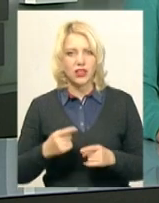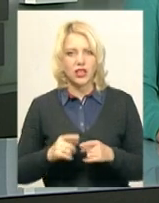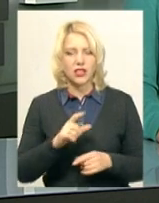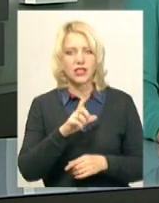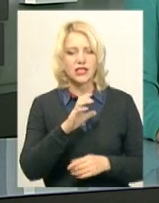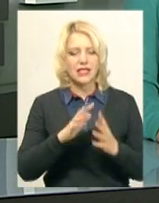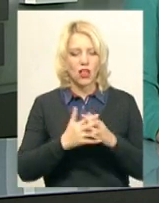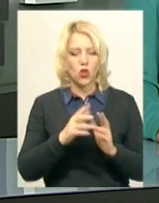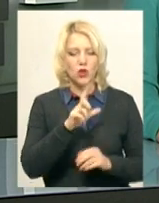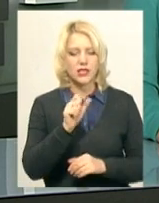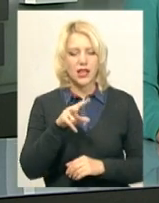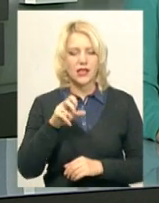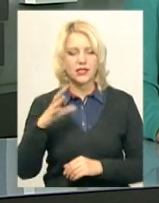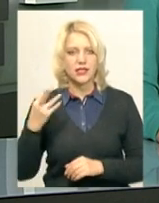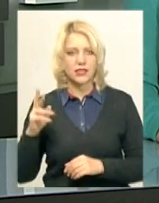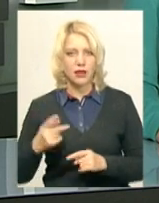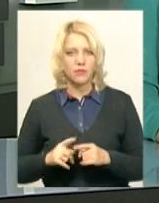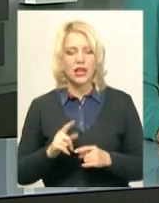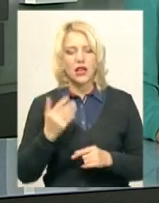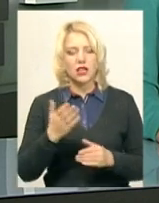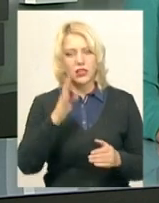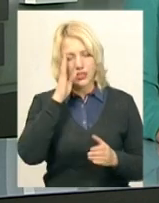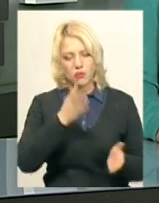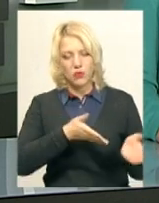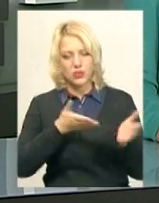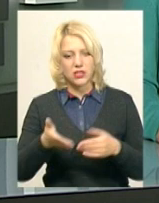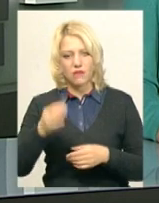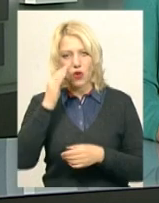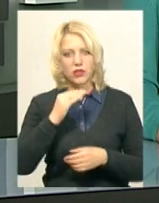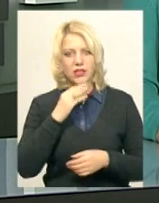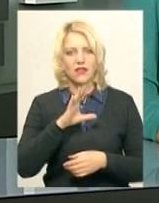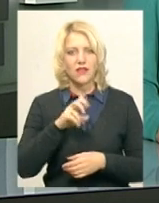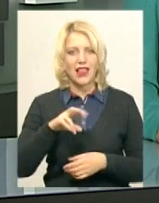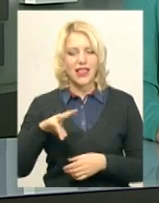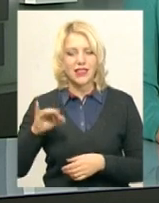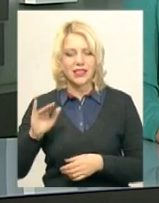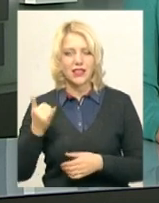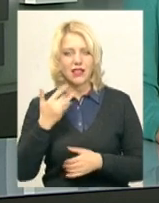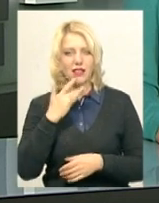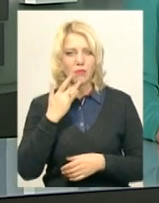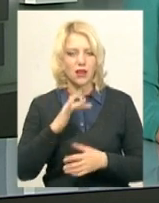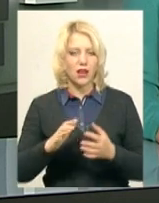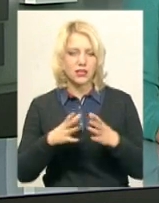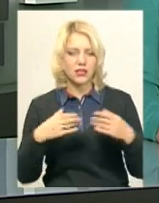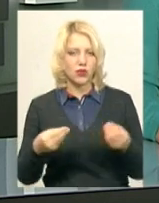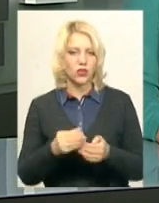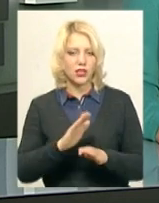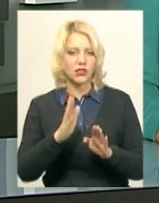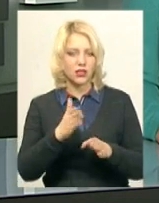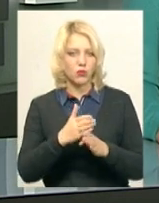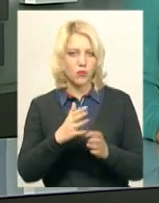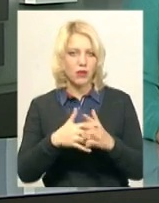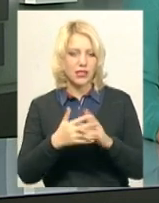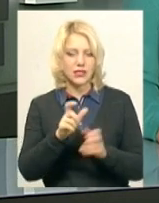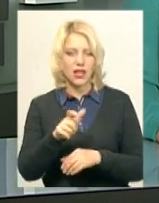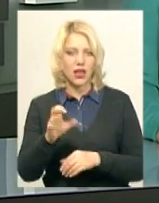отець Валентин. За його словами, два роки тому його запросив саме отець Валентин. Нині американська родина не тільки допомагає селянам,